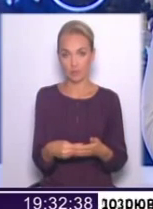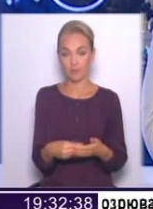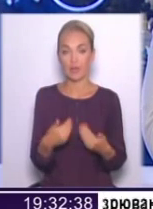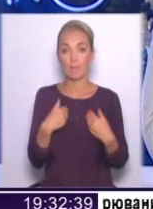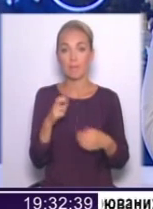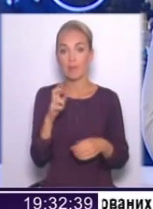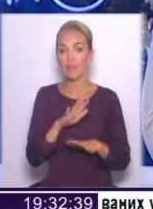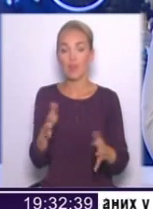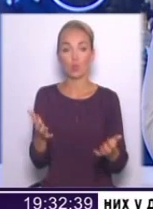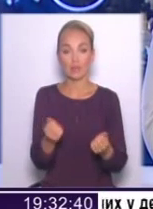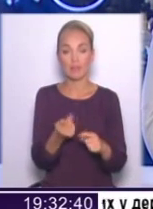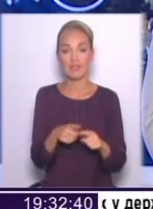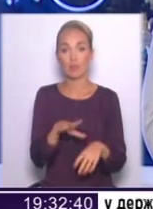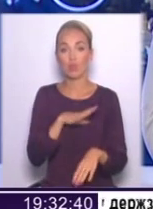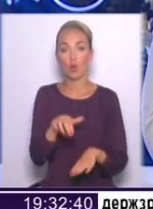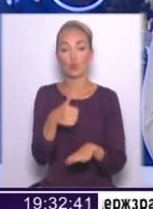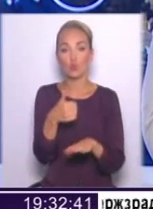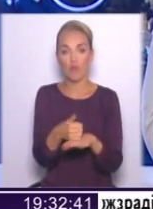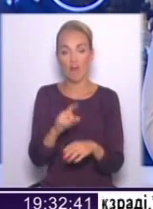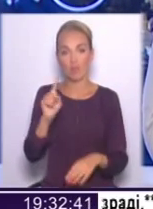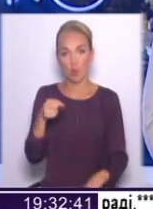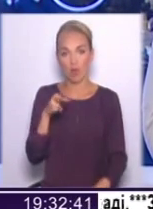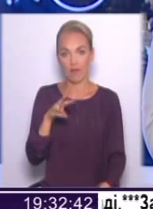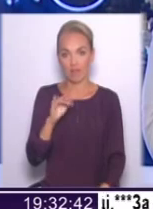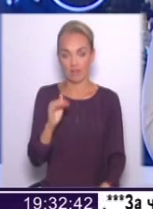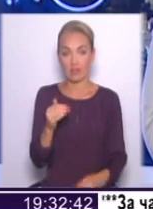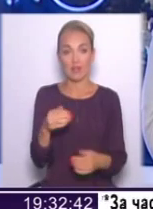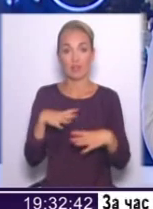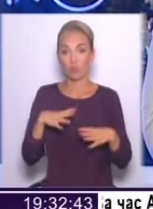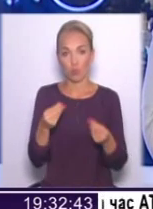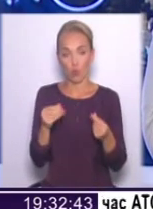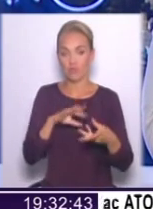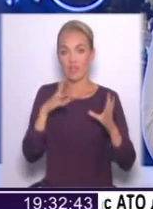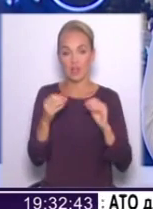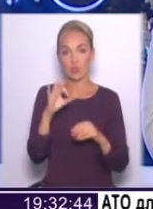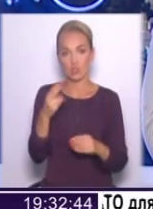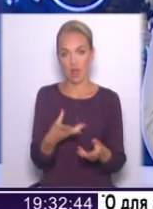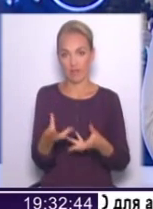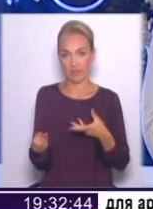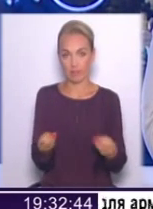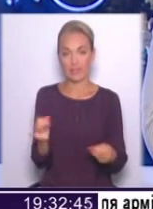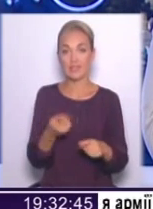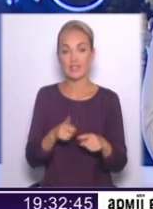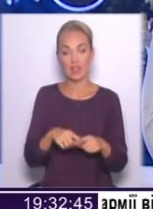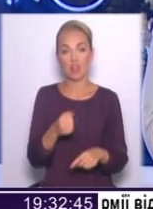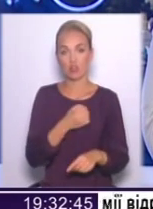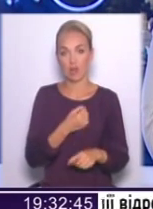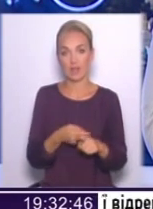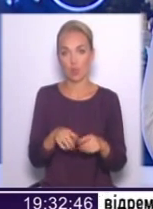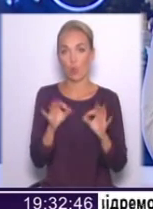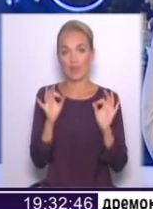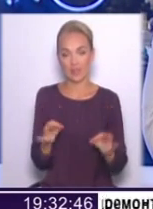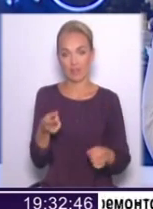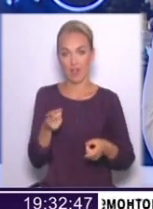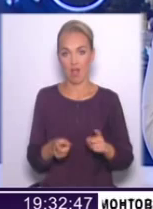не отримали, взагалі, це була ключова вимога МВФ, ми б не отримали гроші, і зараз у нас б не було взагалі грошей на соціальні виплати. І це, на жаль, це об'єктивна реальність.